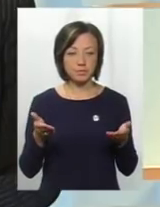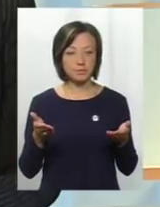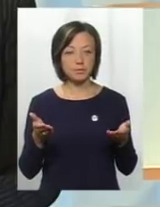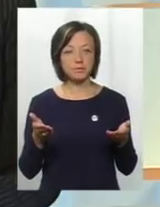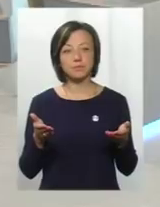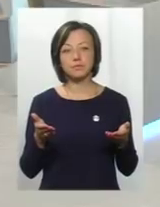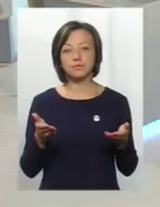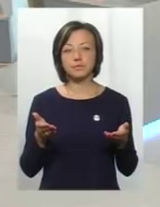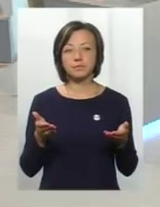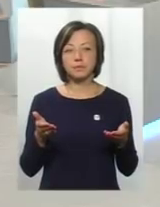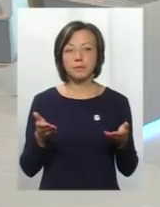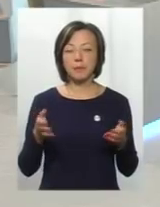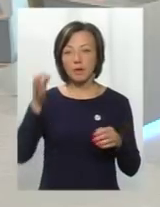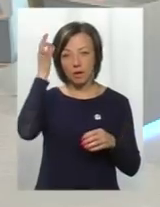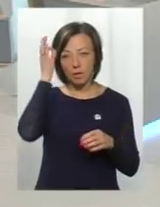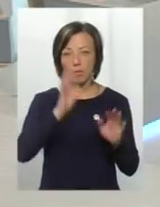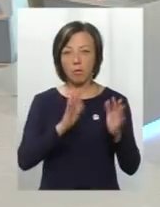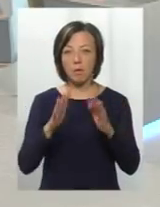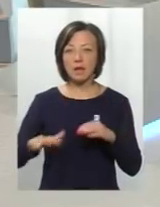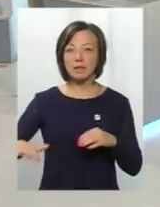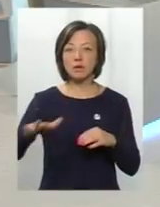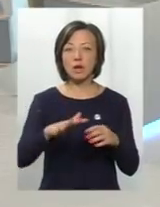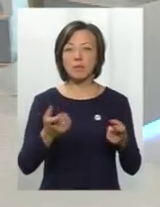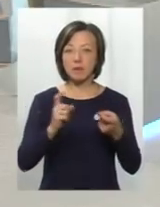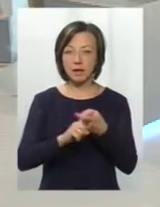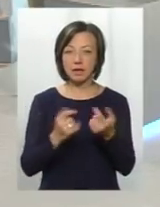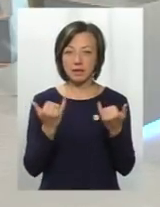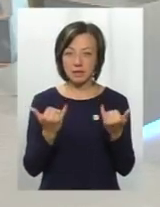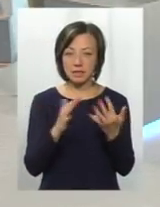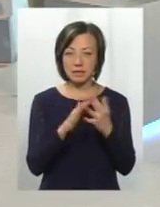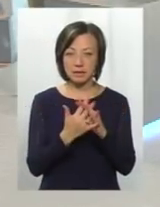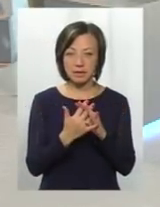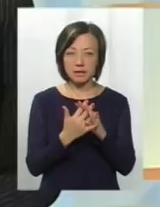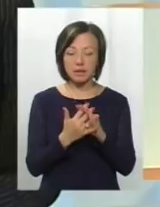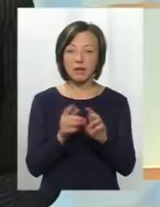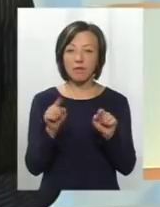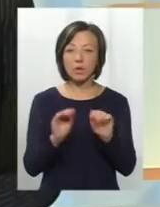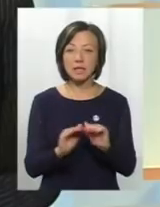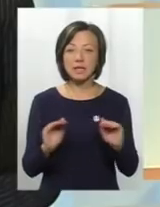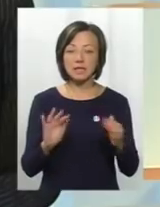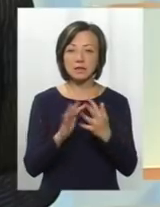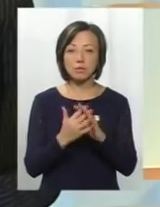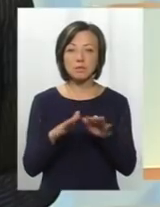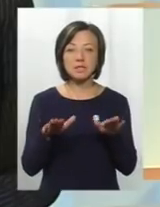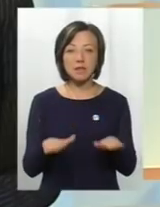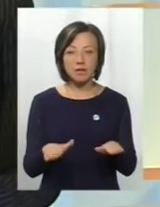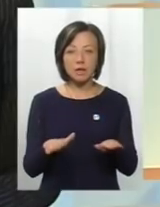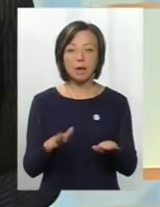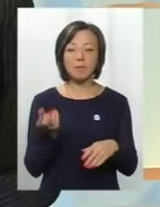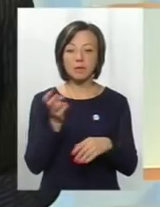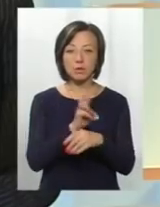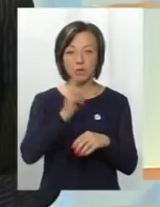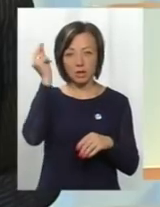Тут ще, пригадайтеся, момент територіальної прив'язки. Тепер же з ціла дитина. Так от діти із сільської місцевості, які підуть на